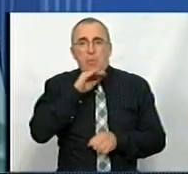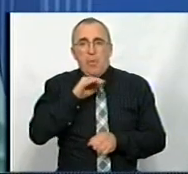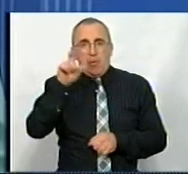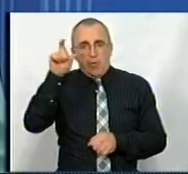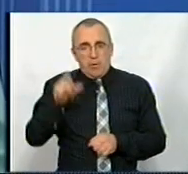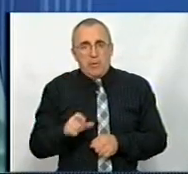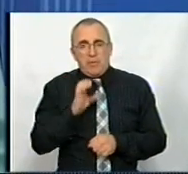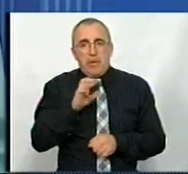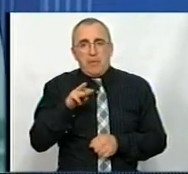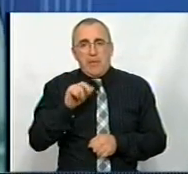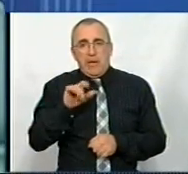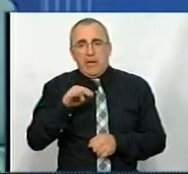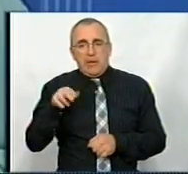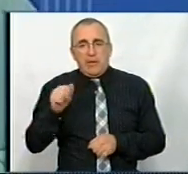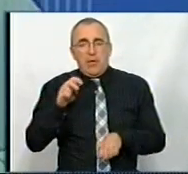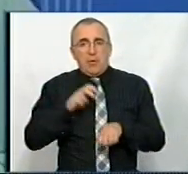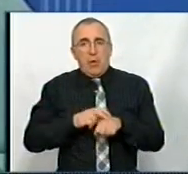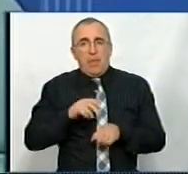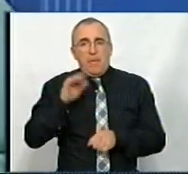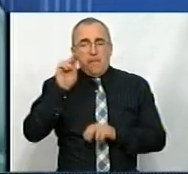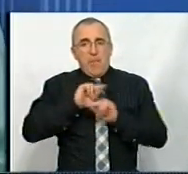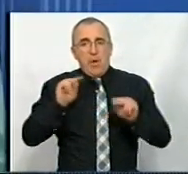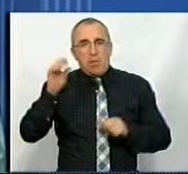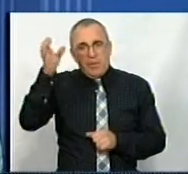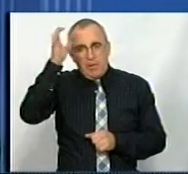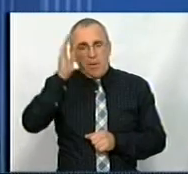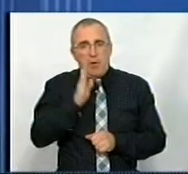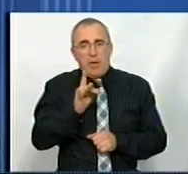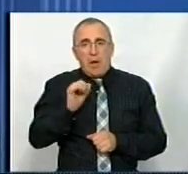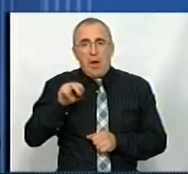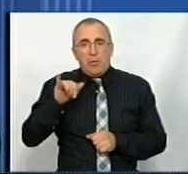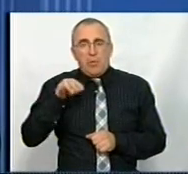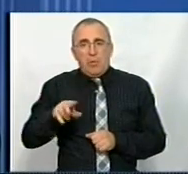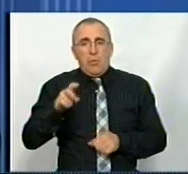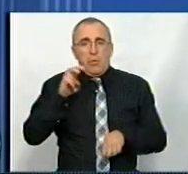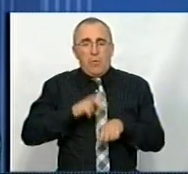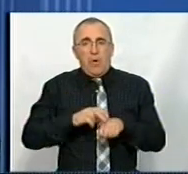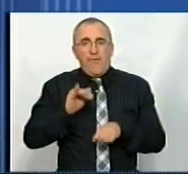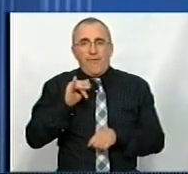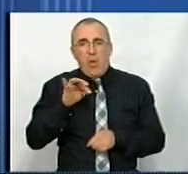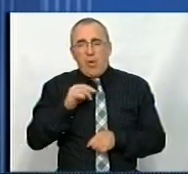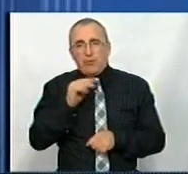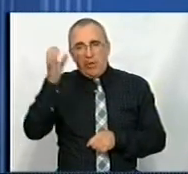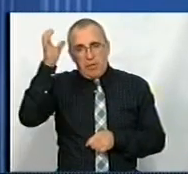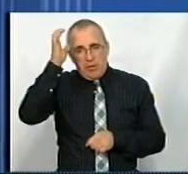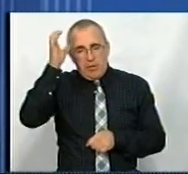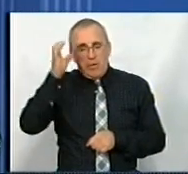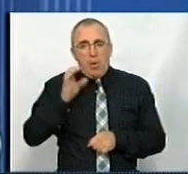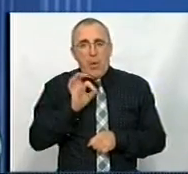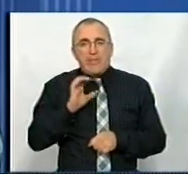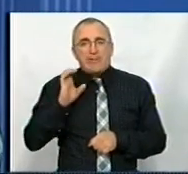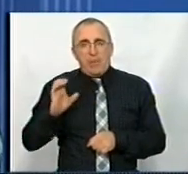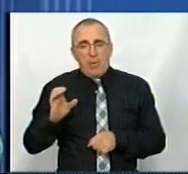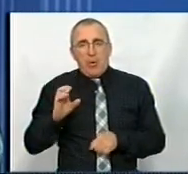Сергій Михида, доктор педагогічних наук професор Валерій Радул, доктор філологічних наук професор Олег Семенюк,